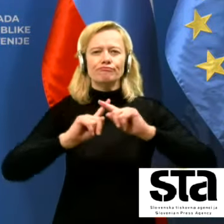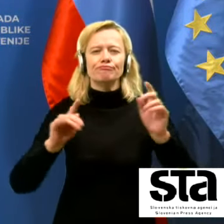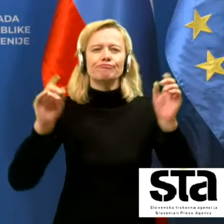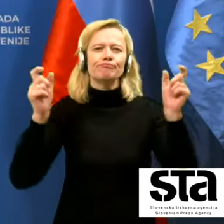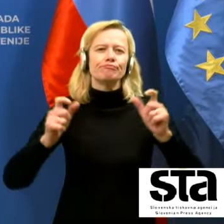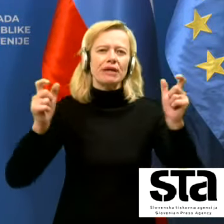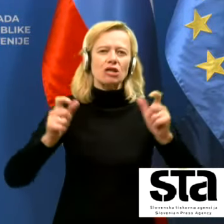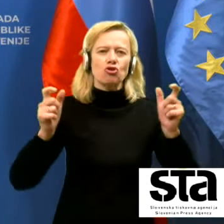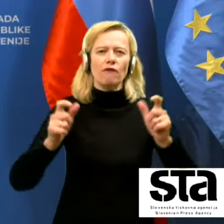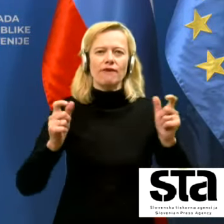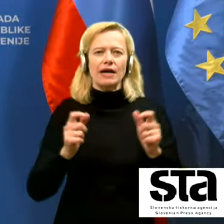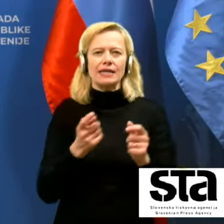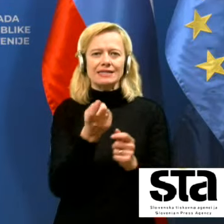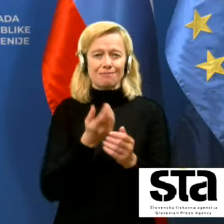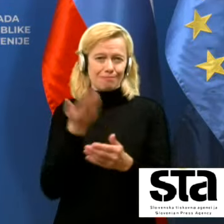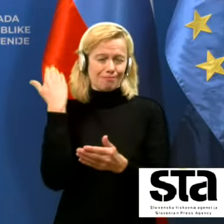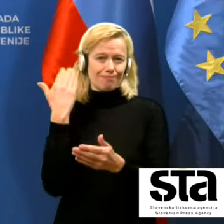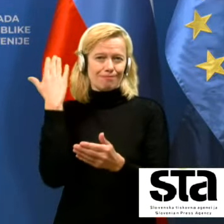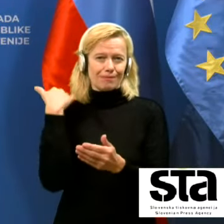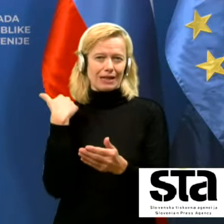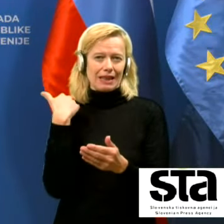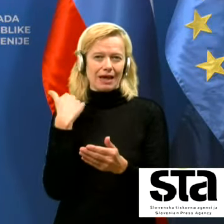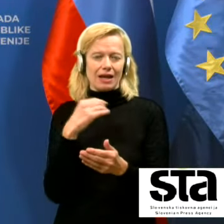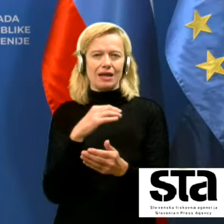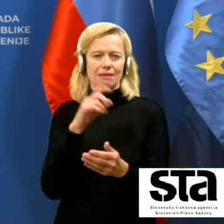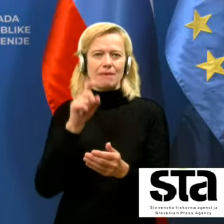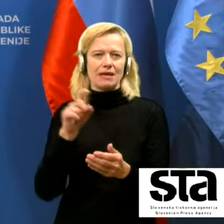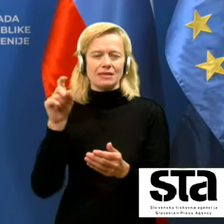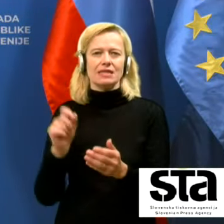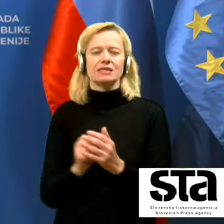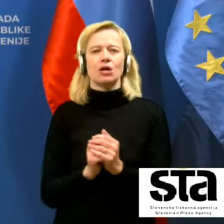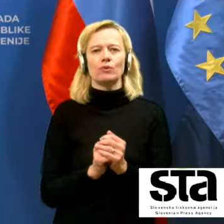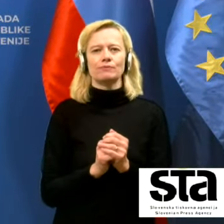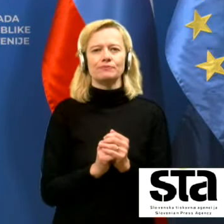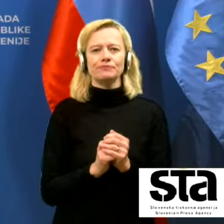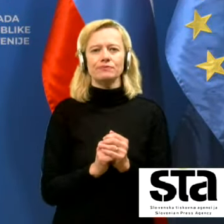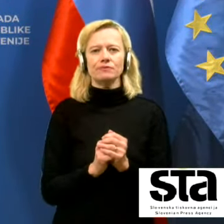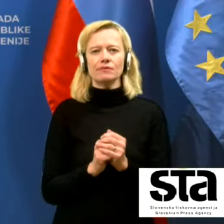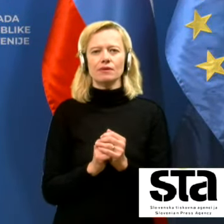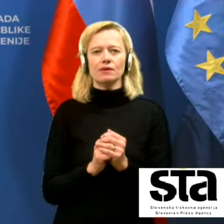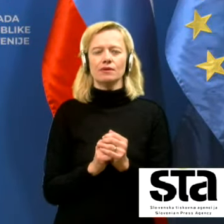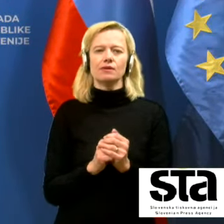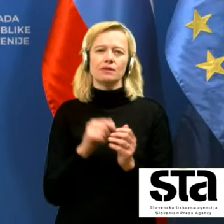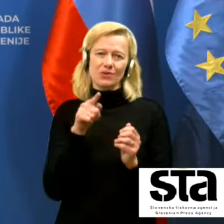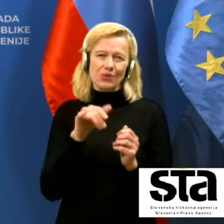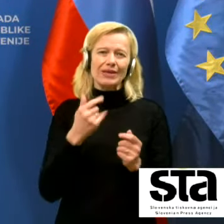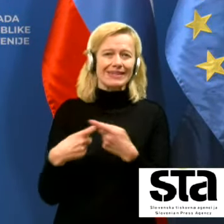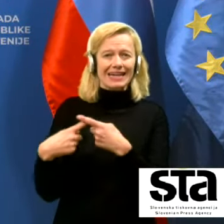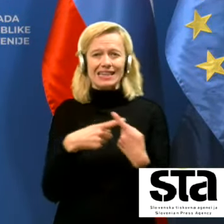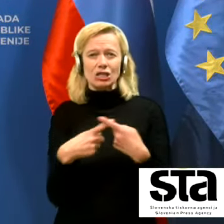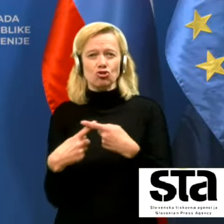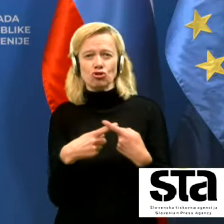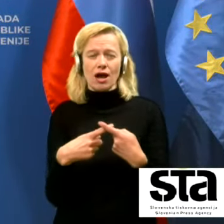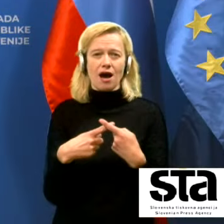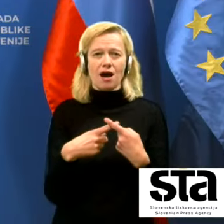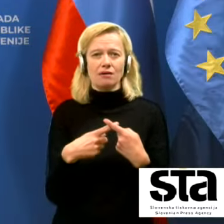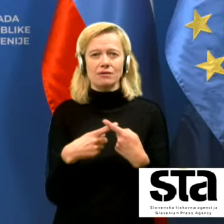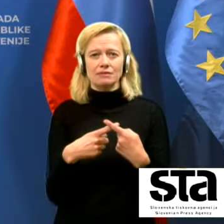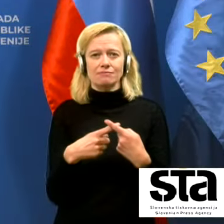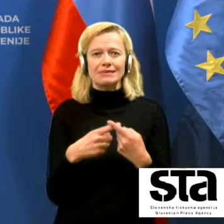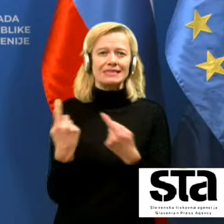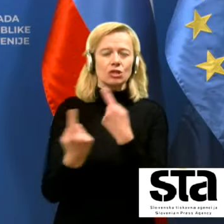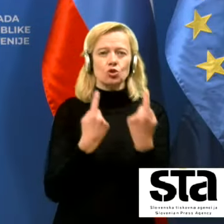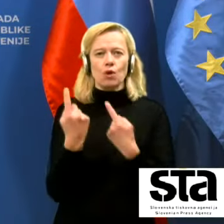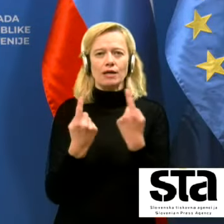preteklih dni, mesecev. In to je tista kritična situacija, na katero nas opozarja